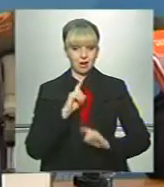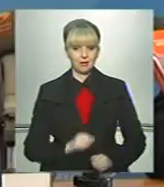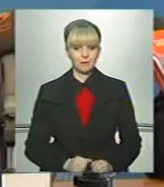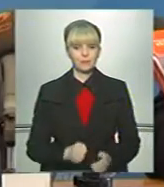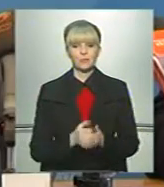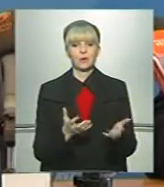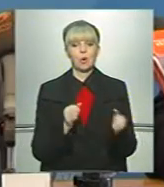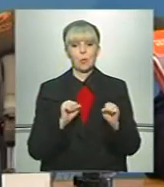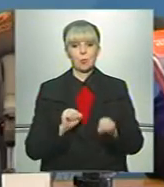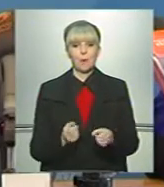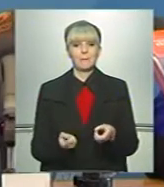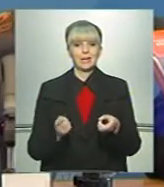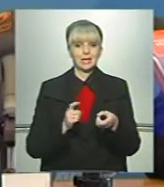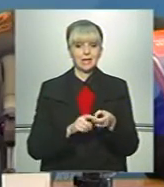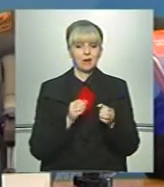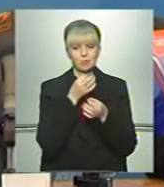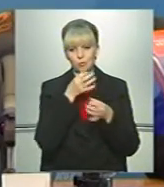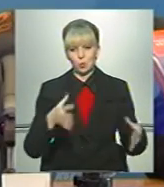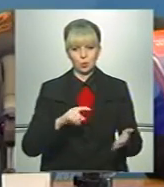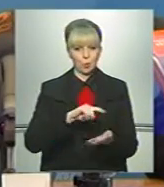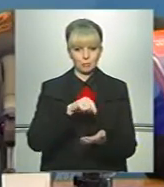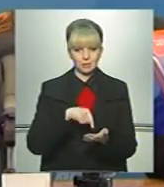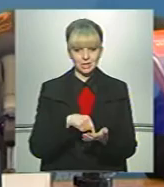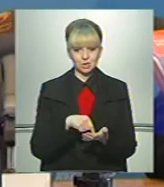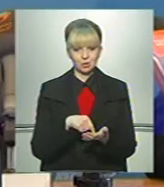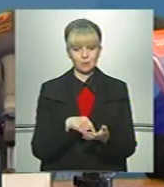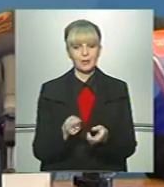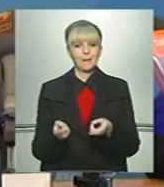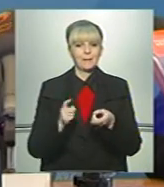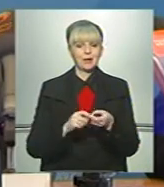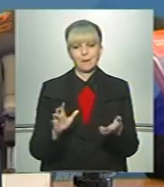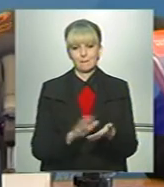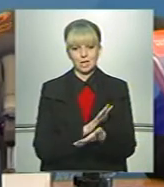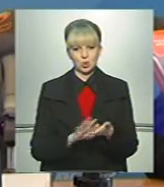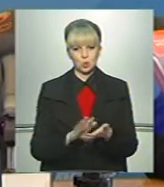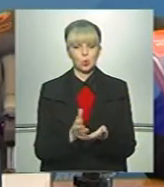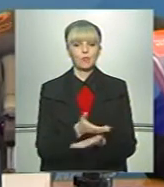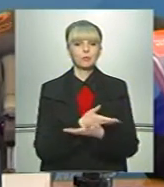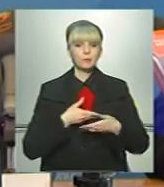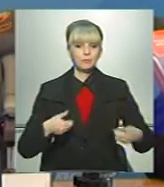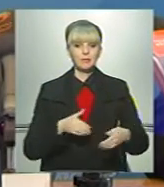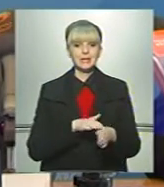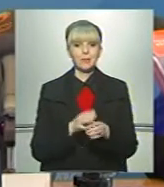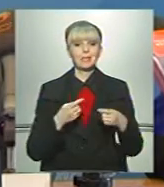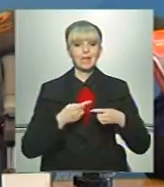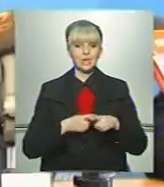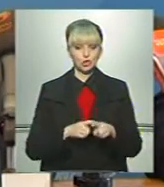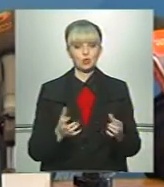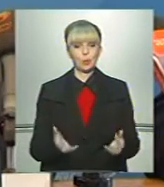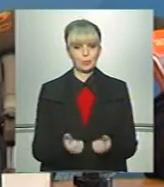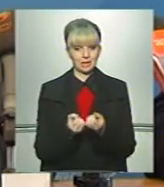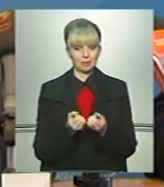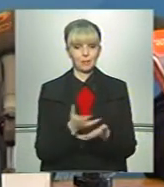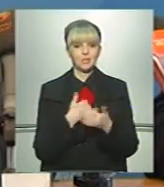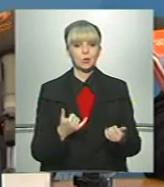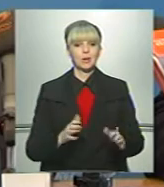До якої можливо приєднатися будь-якому місту, приєднатися безкоштовно, ми здійснюємо технічну підтримку. Ми